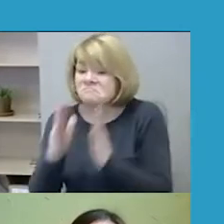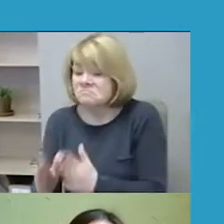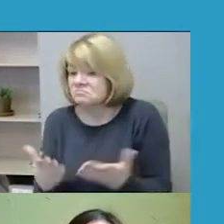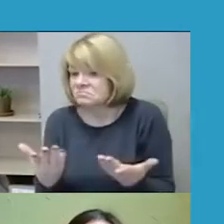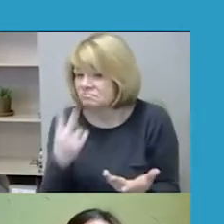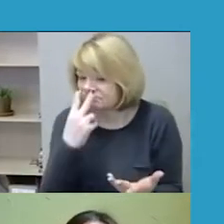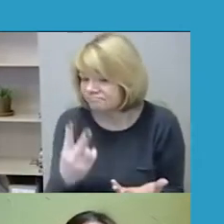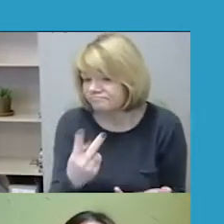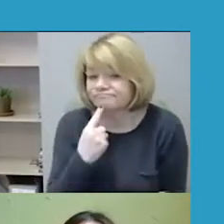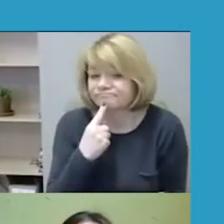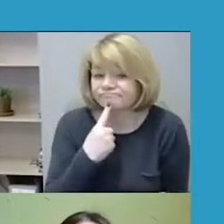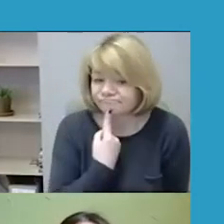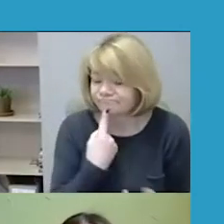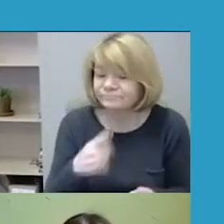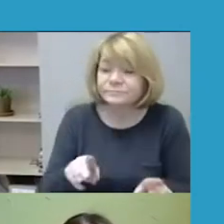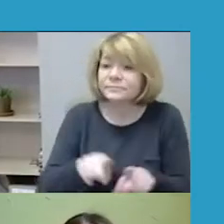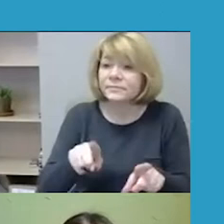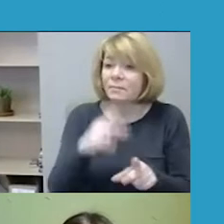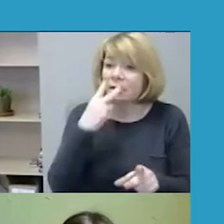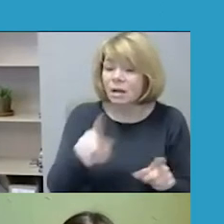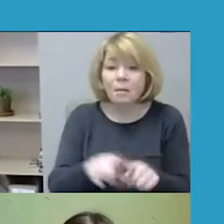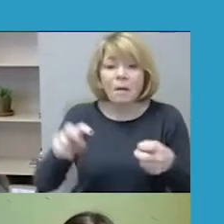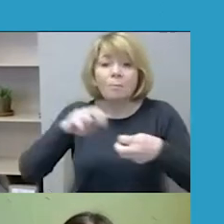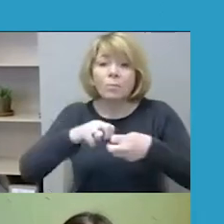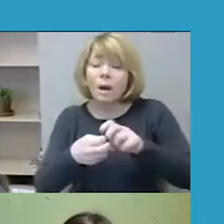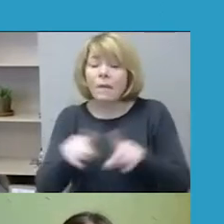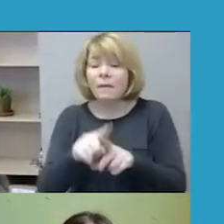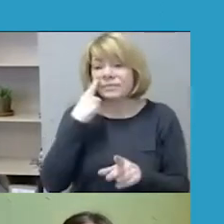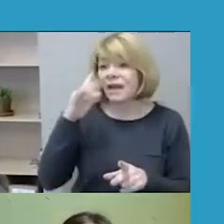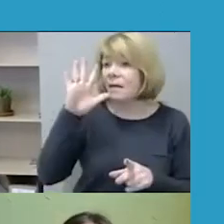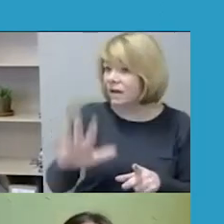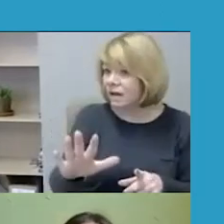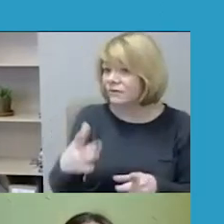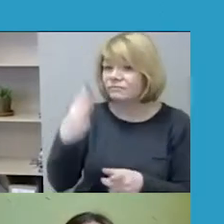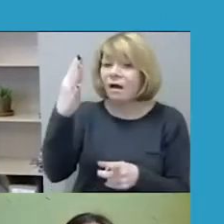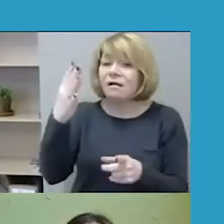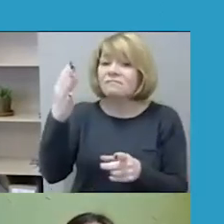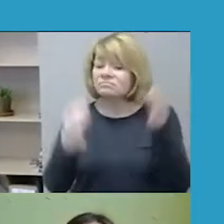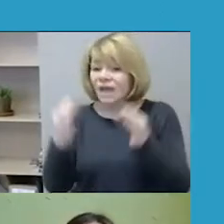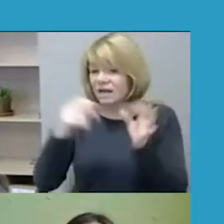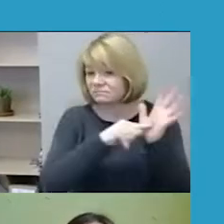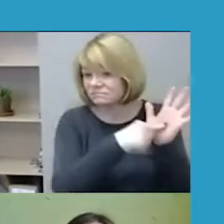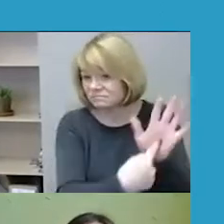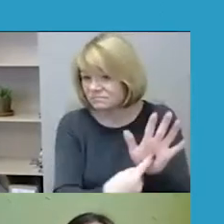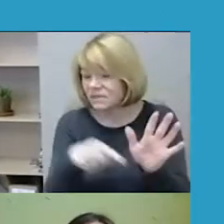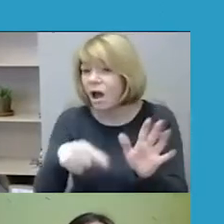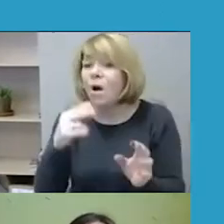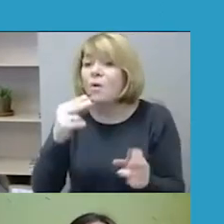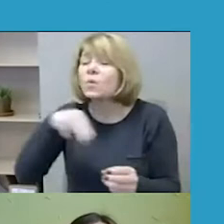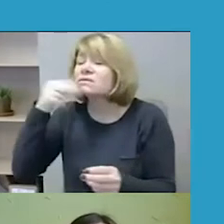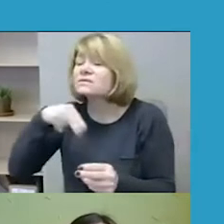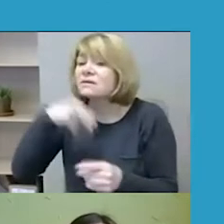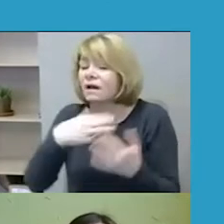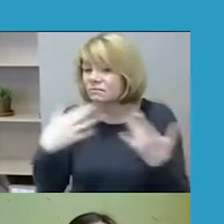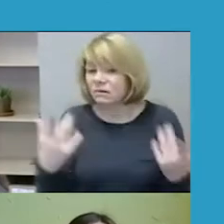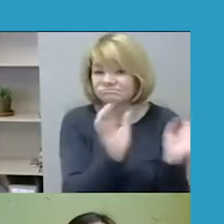Toliau matome, kaip probleminį, tai nepykantos nusikaltimų teisinį kvalifikavimą. Nusikaltimai yra kvalifikuojami tam